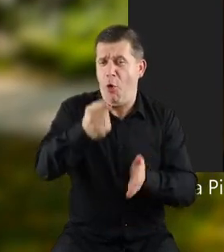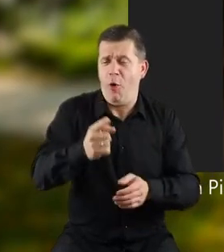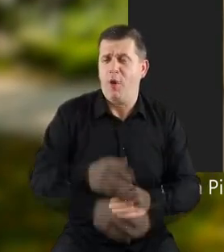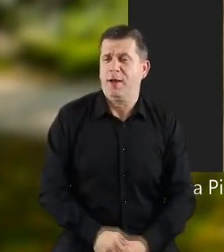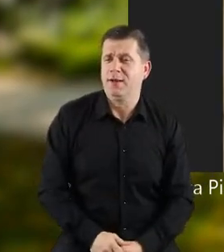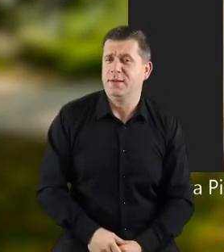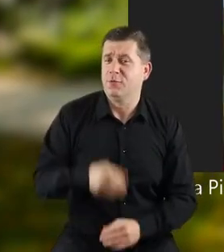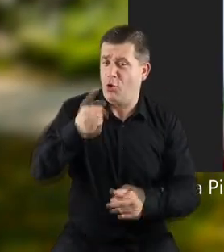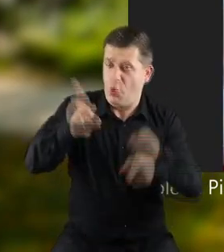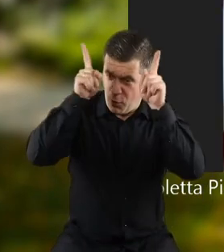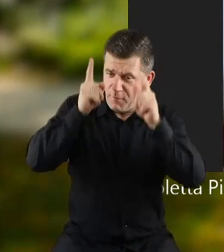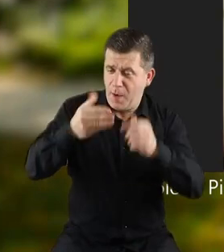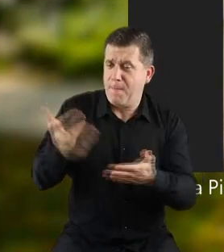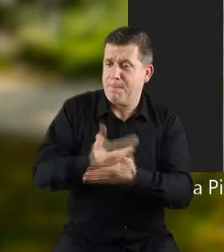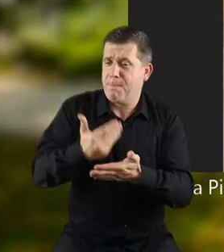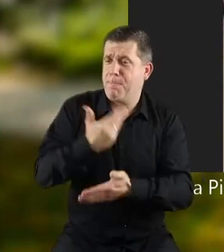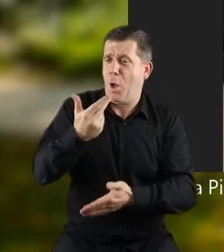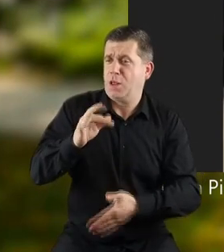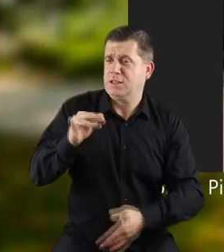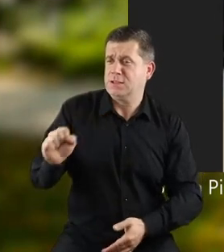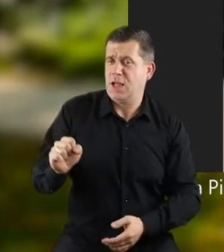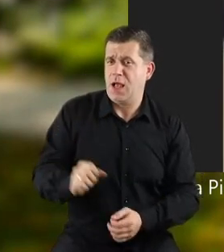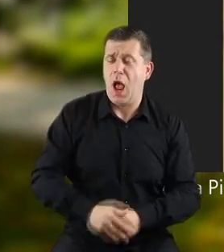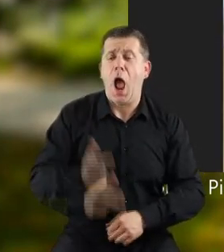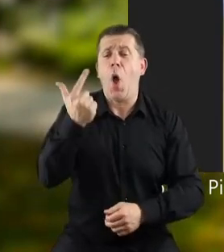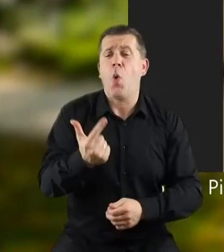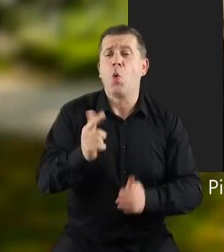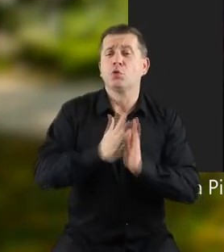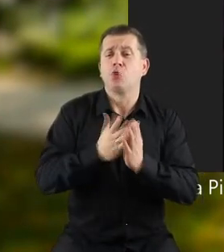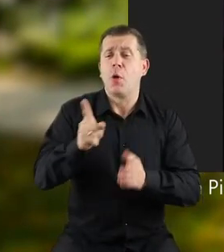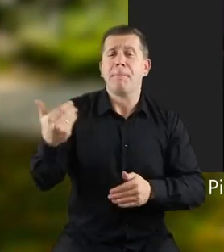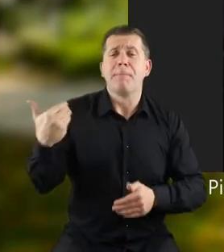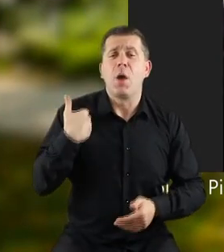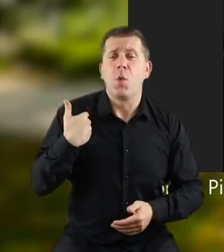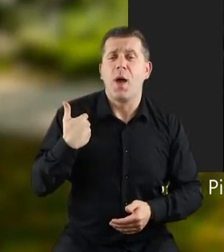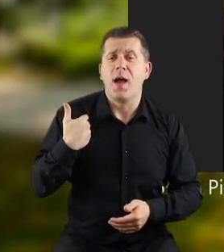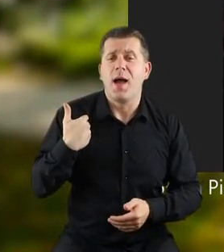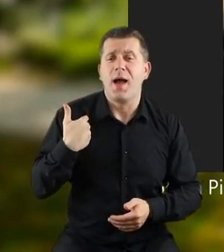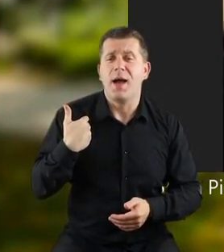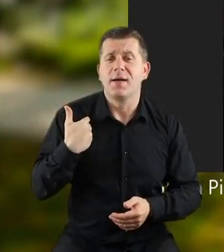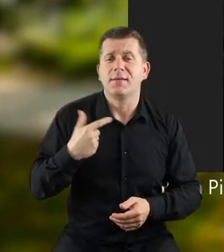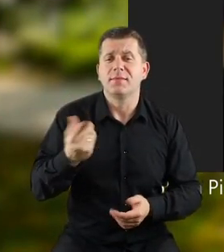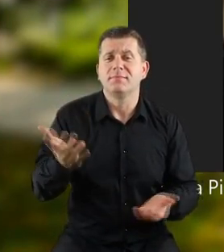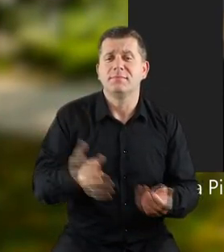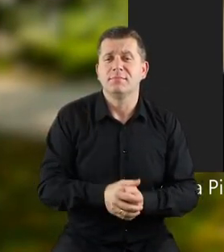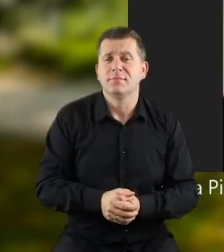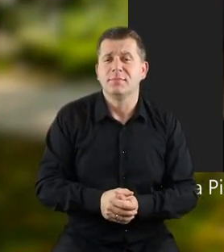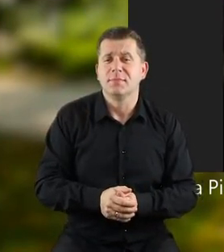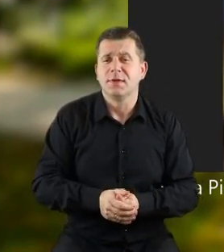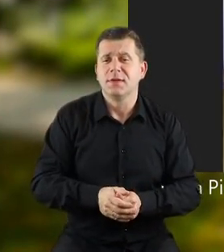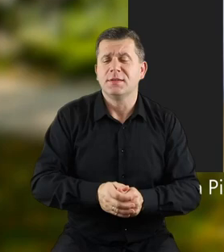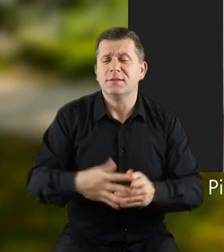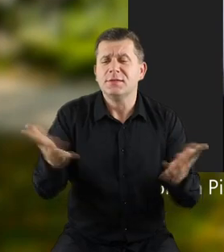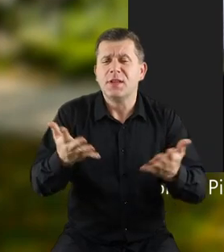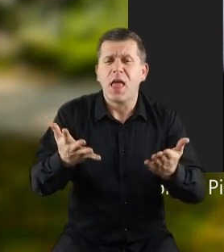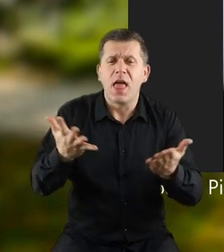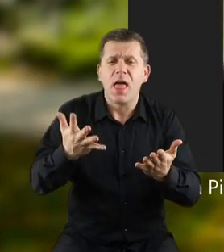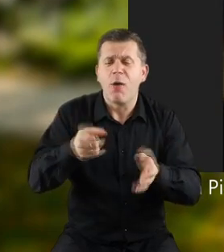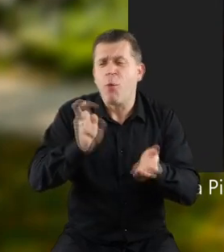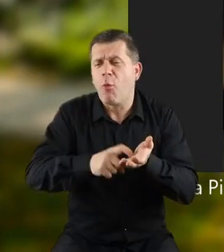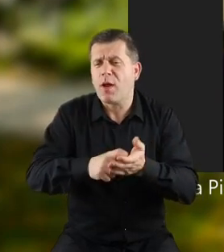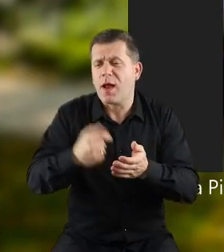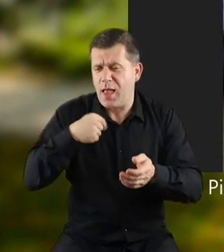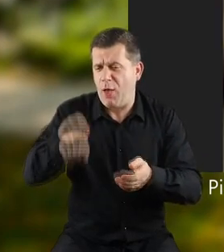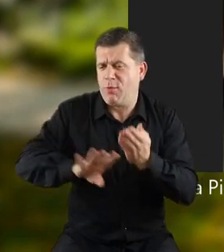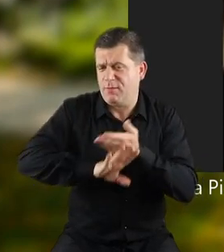o, o właśnie, to jest ta Krówka Modnisia, a druga książka to była, to była, a gdzie kurka i